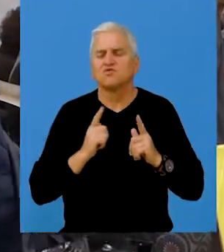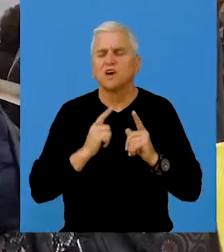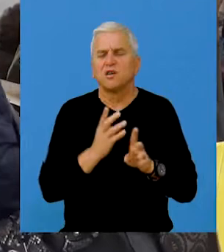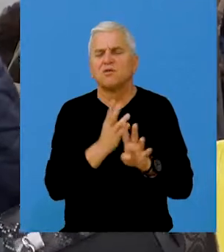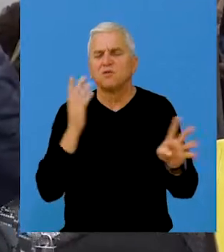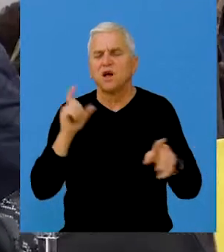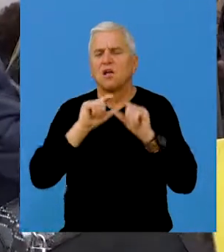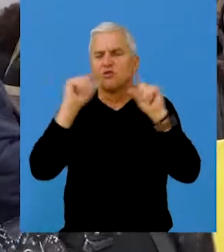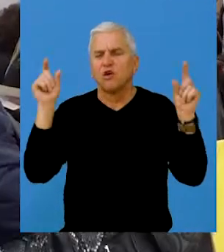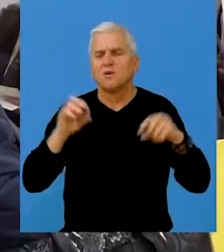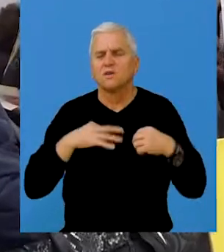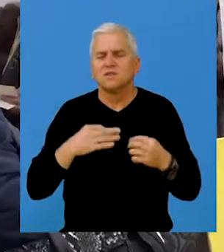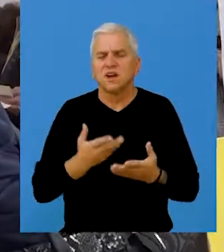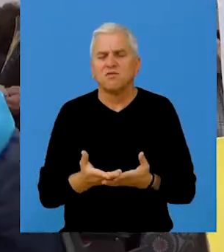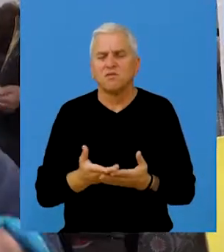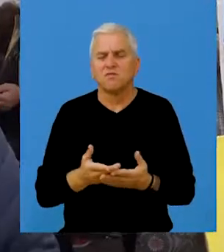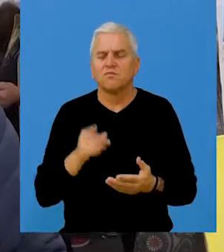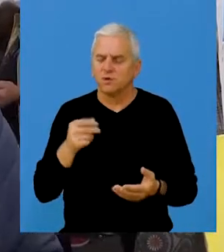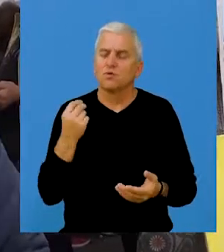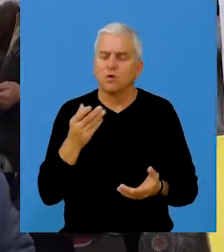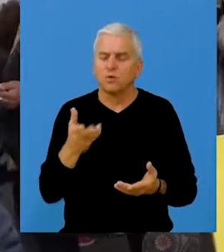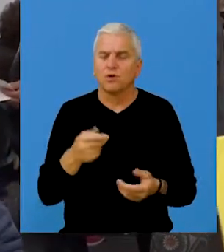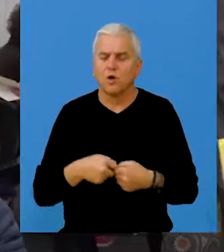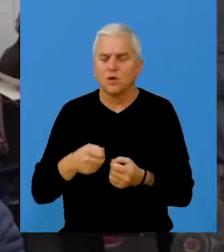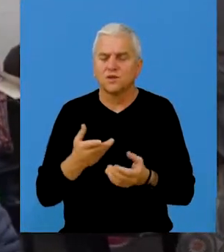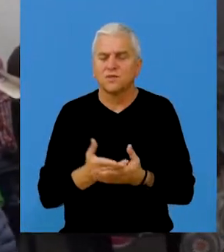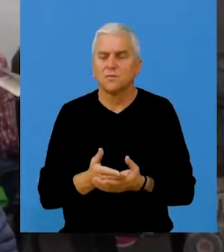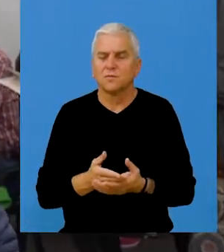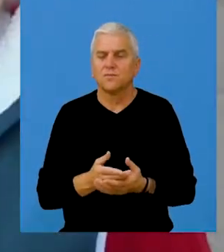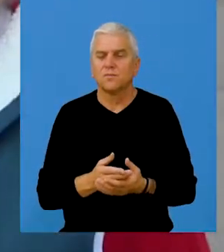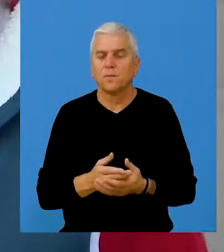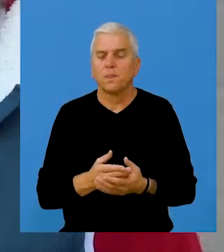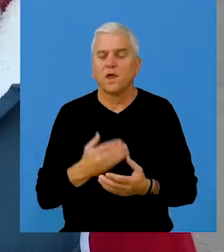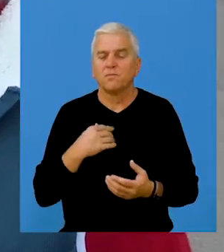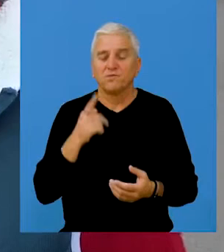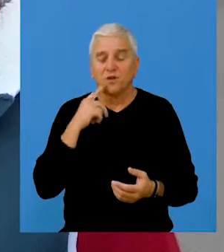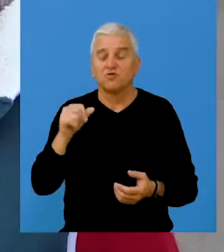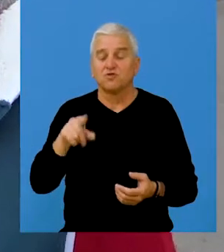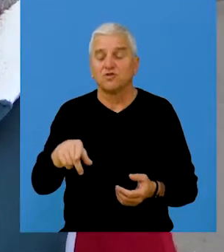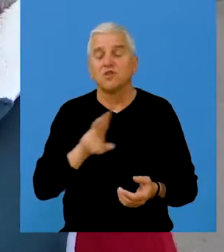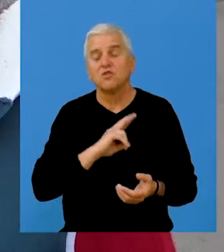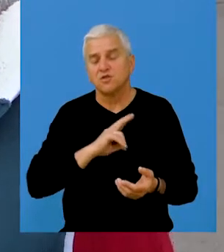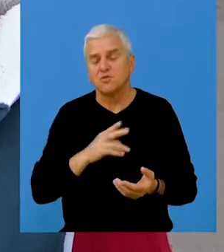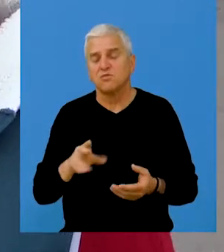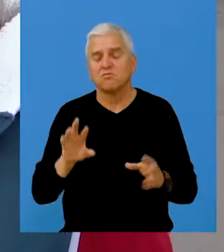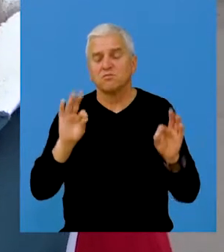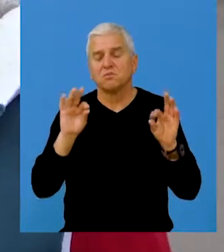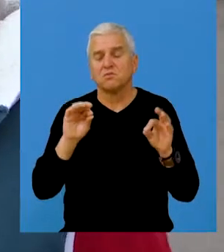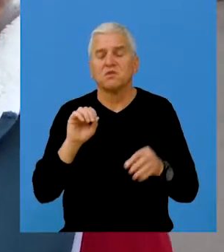u domu zdravlja i jako je dobra ova organizacija. Ja već sam šećeraš